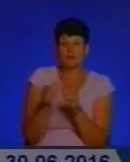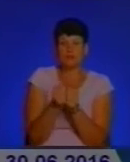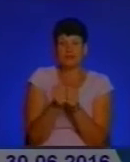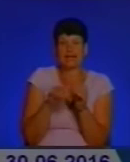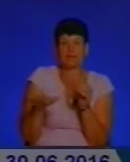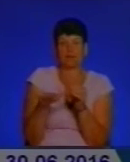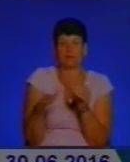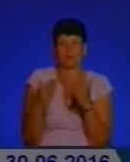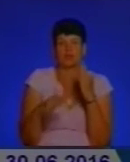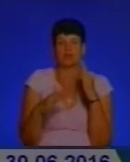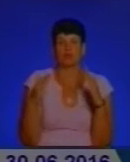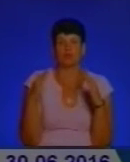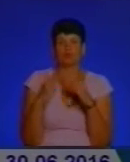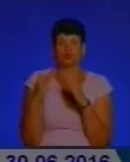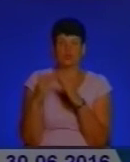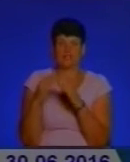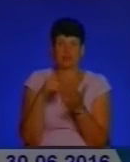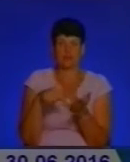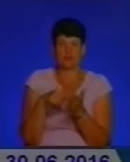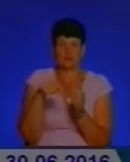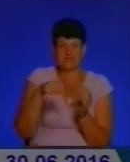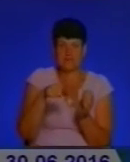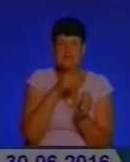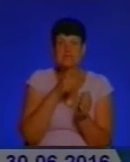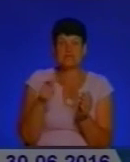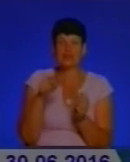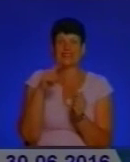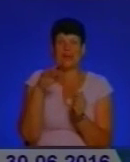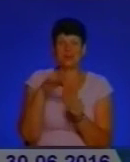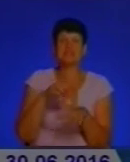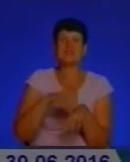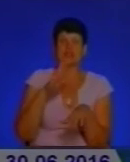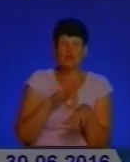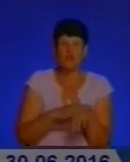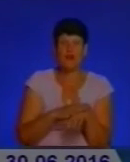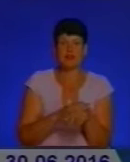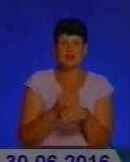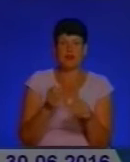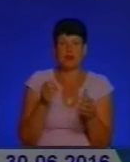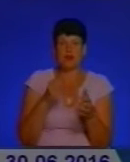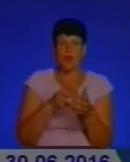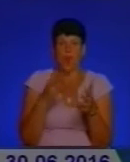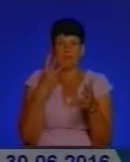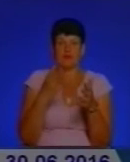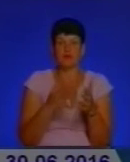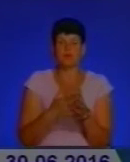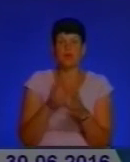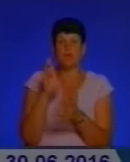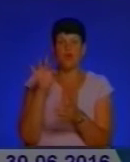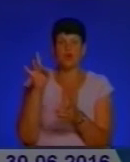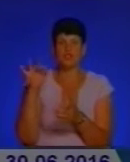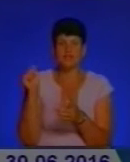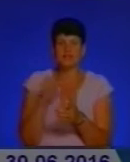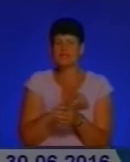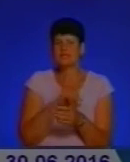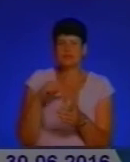житлових будинків у містах. Вже цього сезону дерматологи зафіксували випадки опіків борщівником. Найбільш отруйною рослина стає